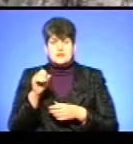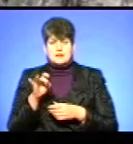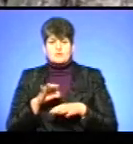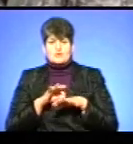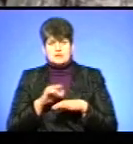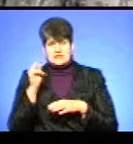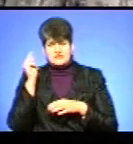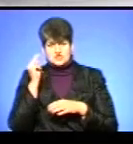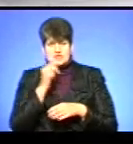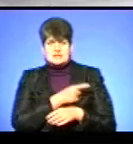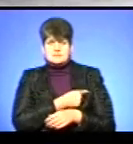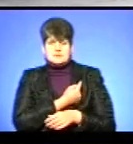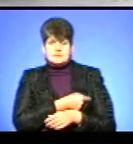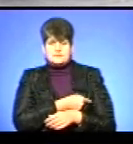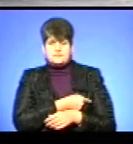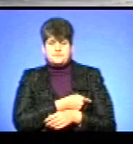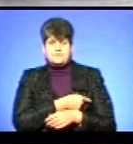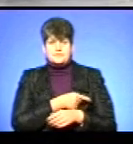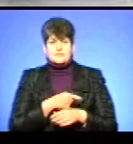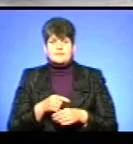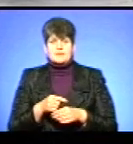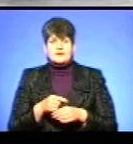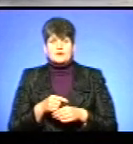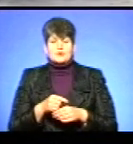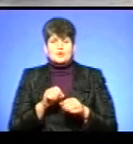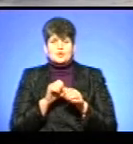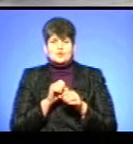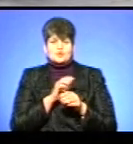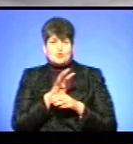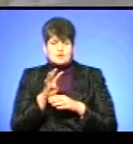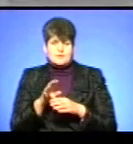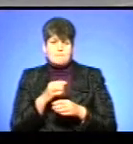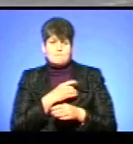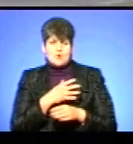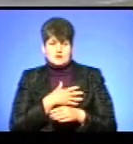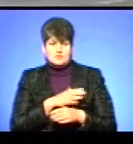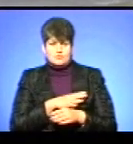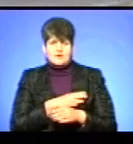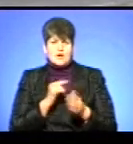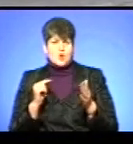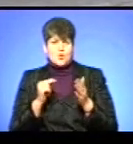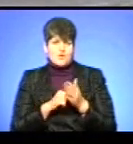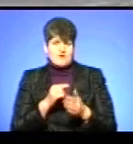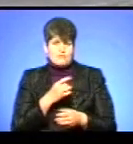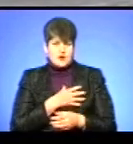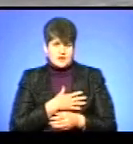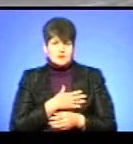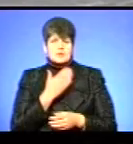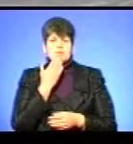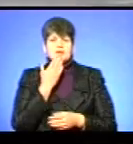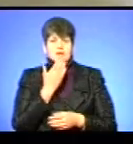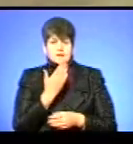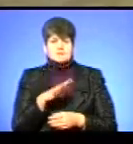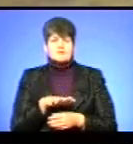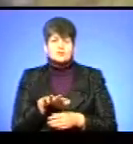з тактичної медицини. Поранення, оскольчисте поранення, буває кульове поранення. У зоні ми питаємося, як тебе звати,